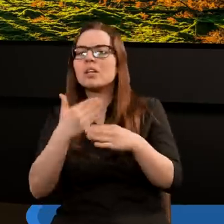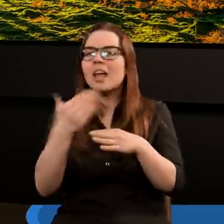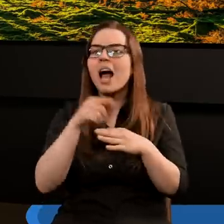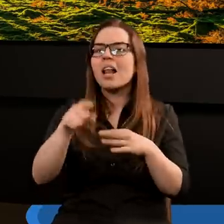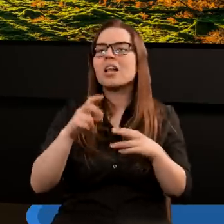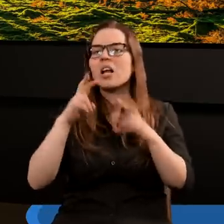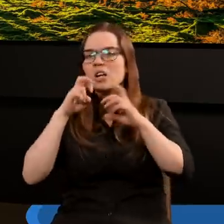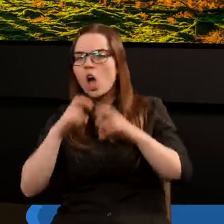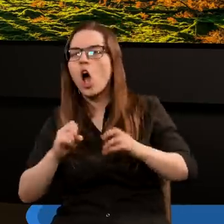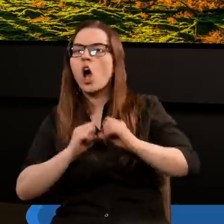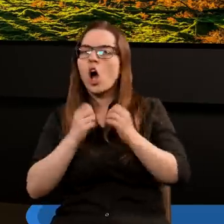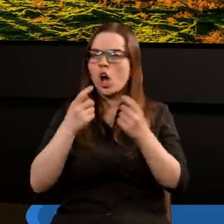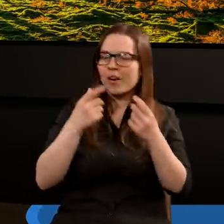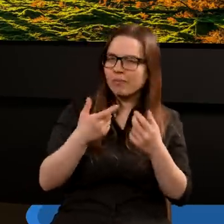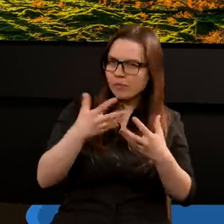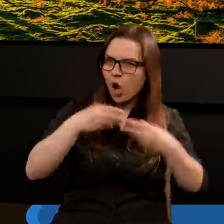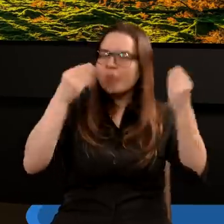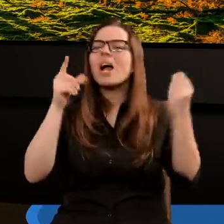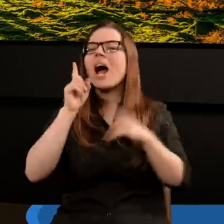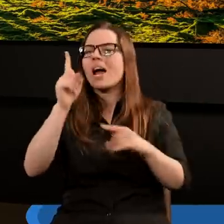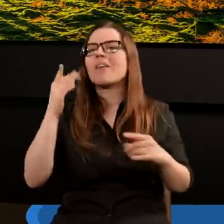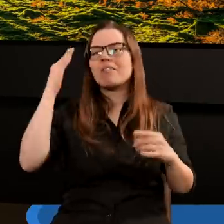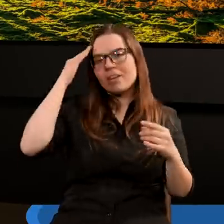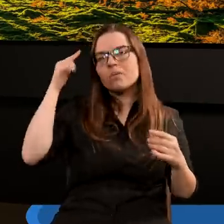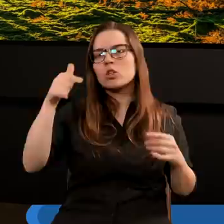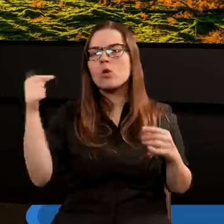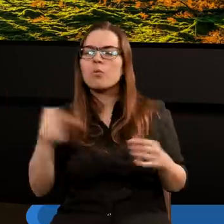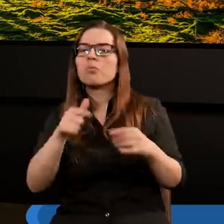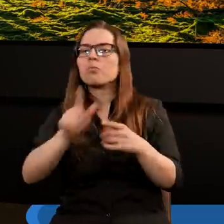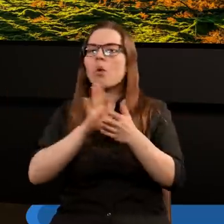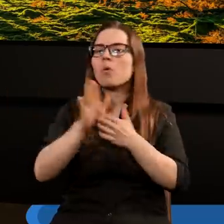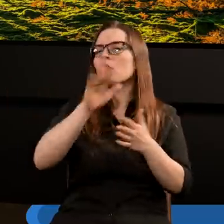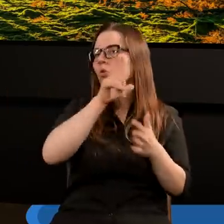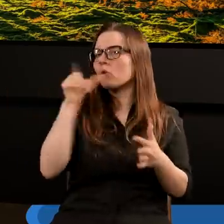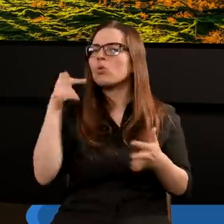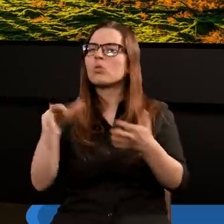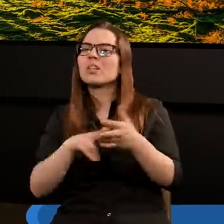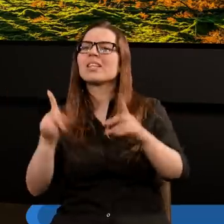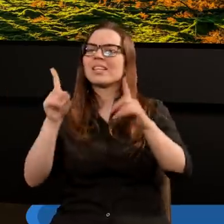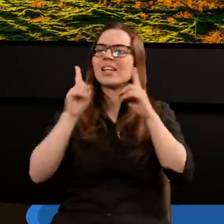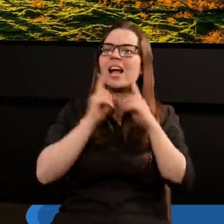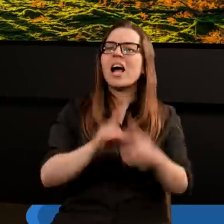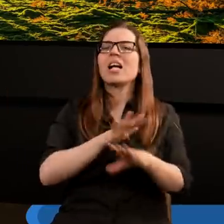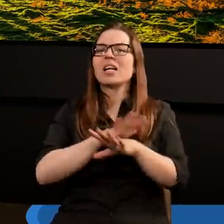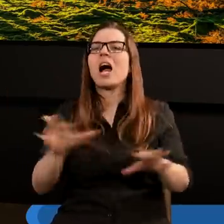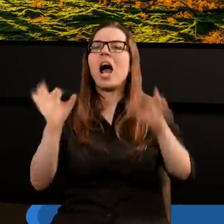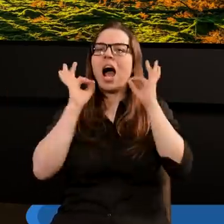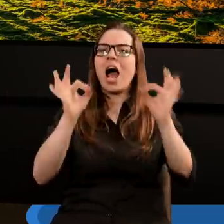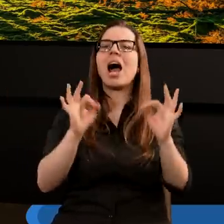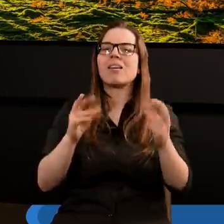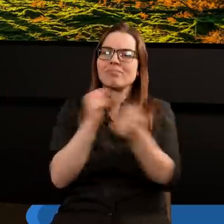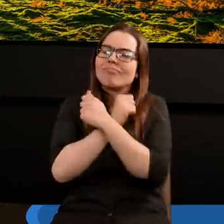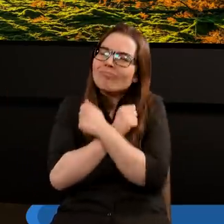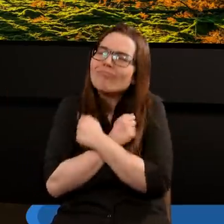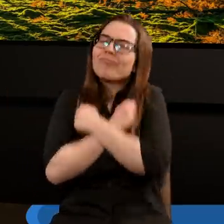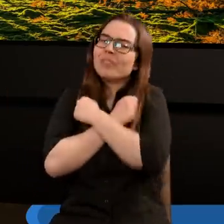tego rozwijać, ale na pewno wiemy, że to muszą być po prostu ludzie, którzy są tak naprawdę szczerze, autentycznie zakochani w